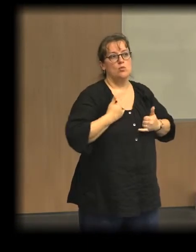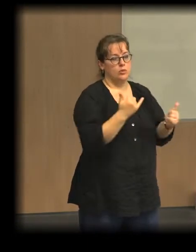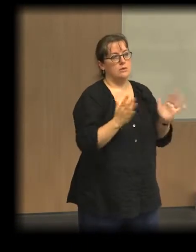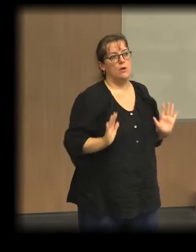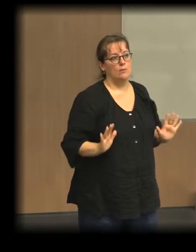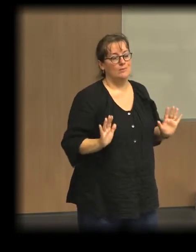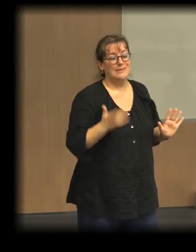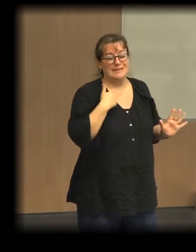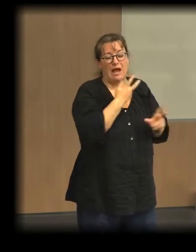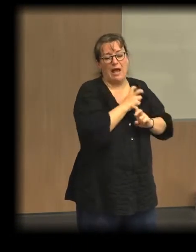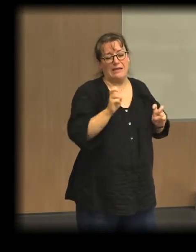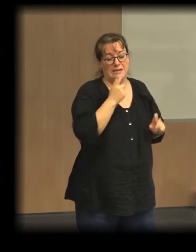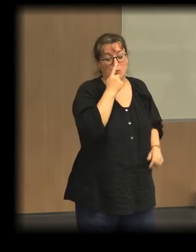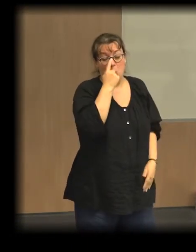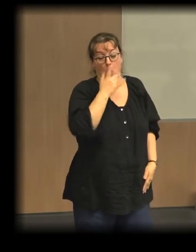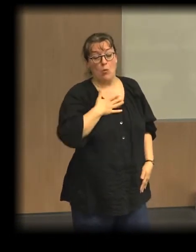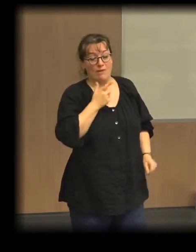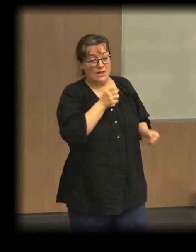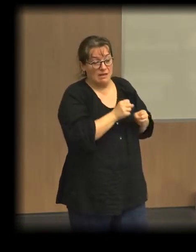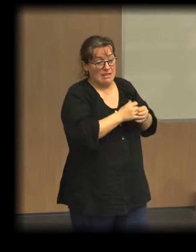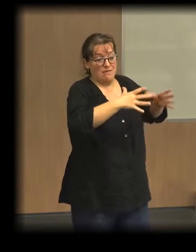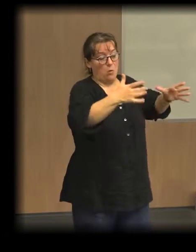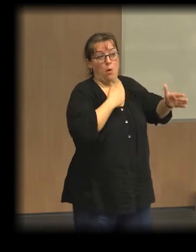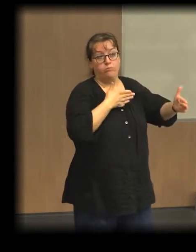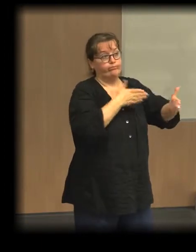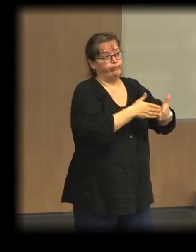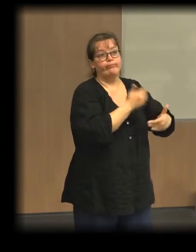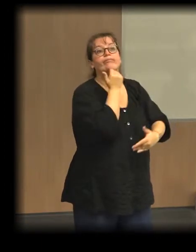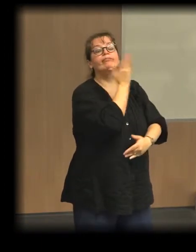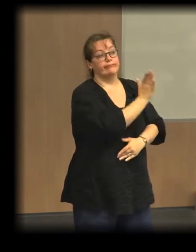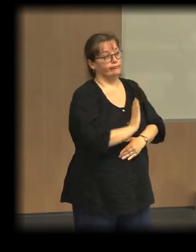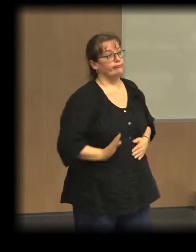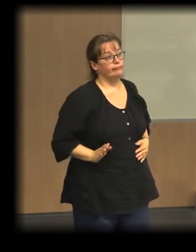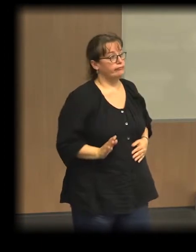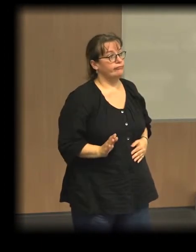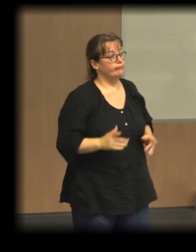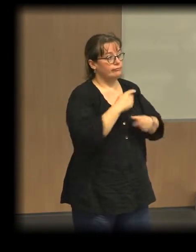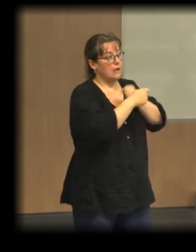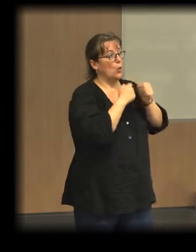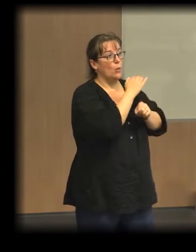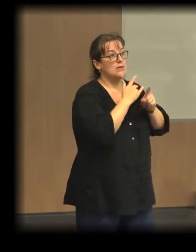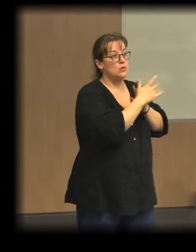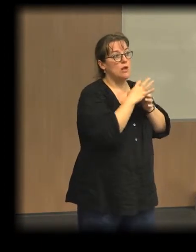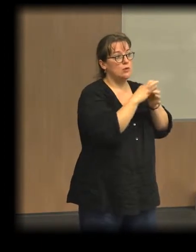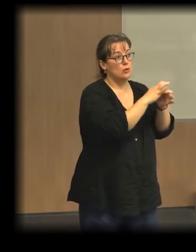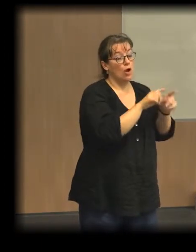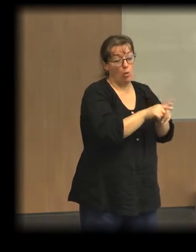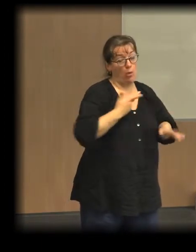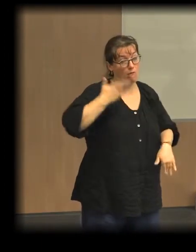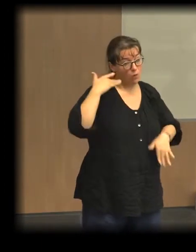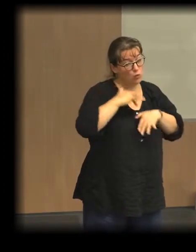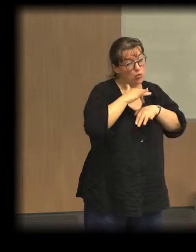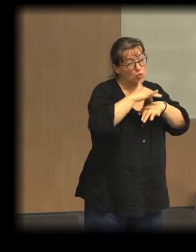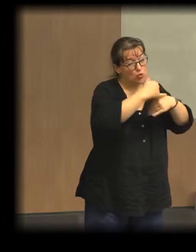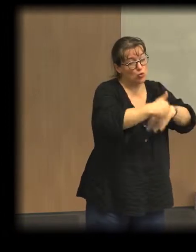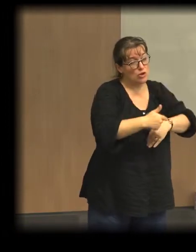de se retrouver face à une impasse, c'est-à-dire le fait que finalement l'économie sociale et solidaire, comme elle l'a trop fait dans son